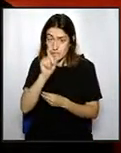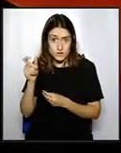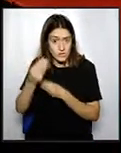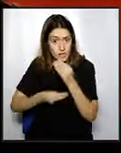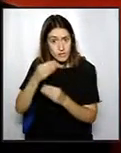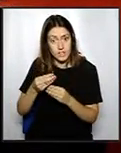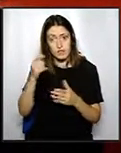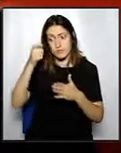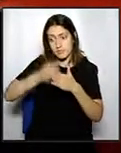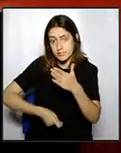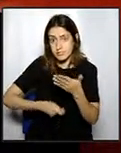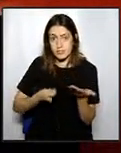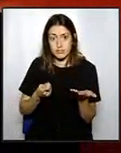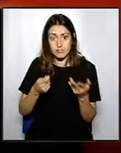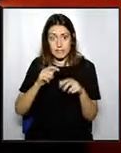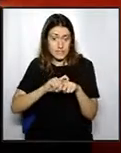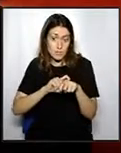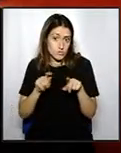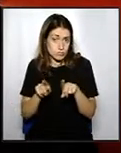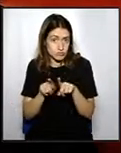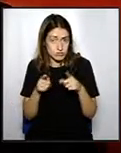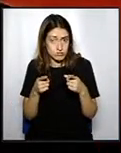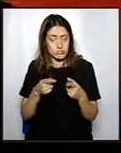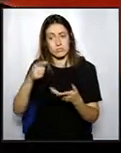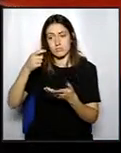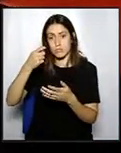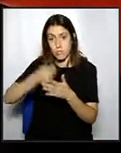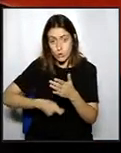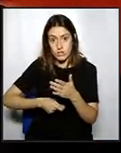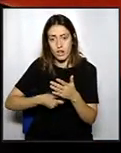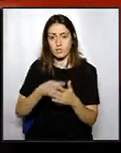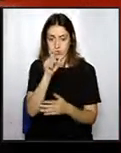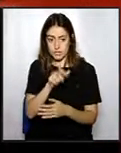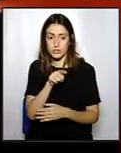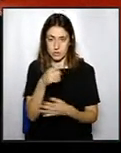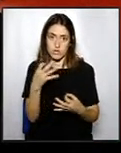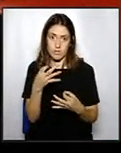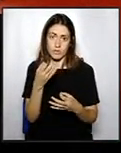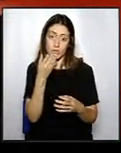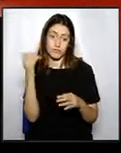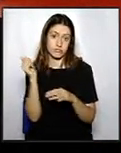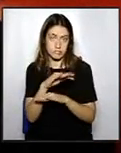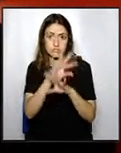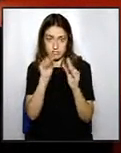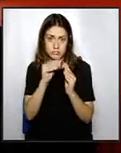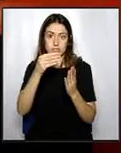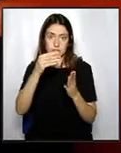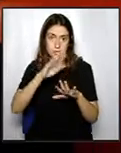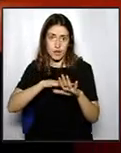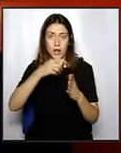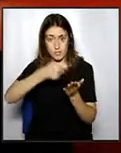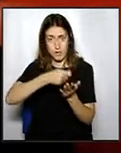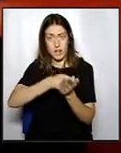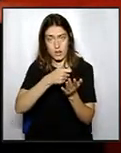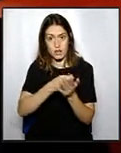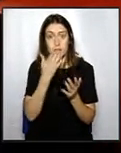tipus que sigui i li passa el temps, el temps per pagar aquesta multa, aquesta persona, doncs, rebarà aquesta sanció amb el seu recàrrec